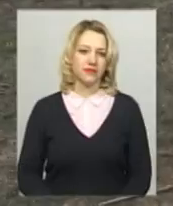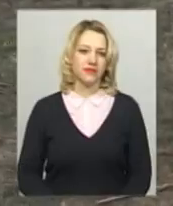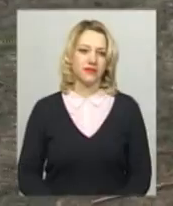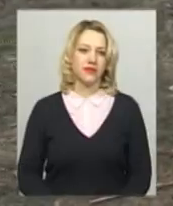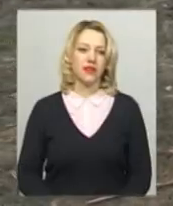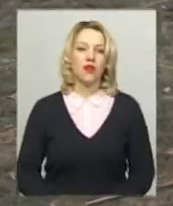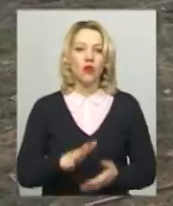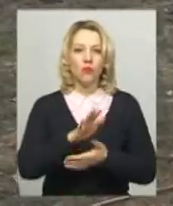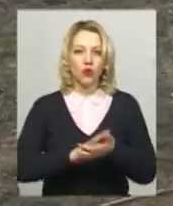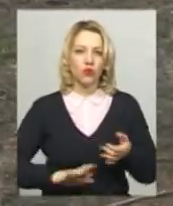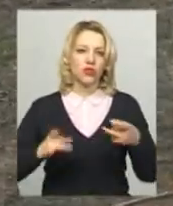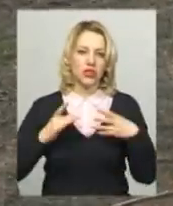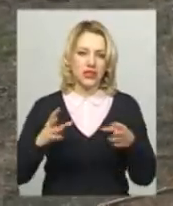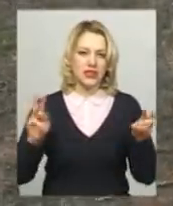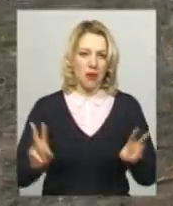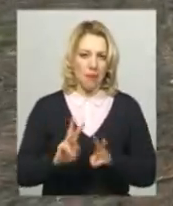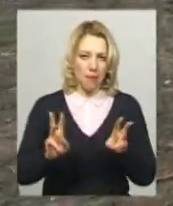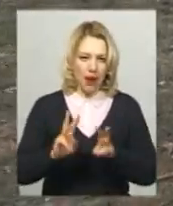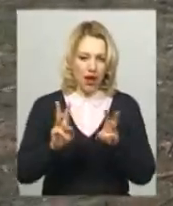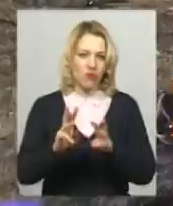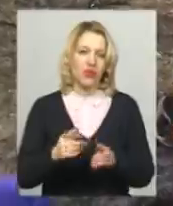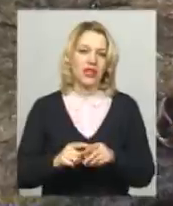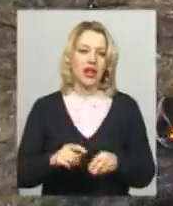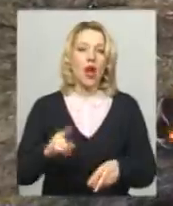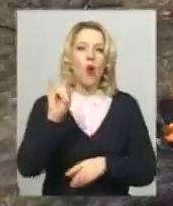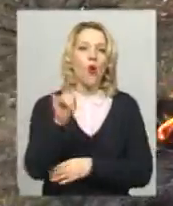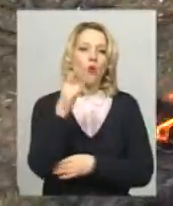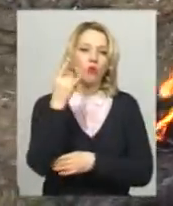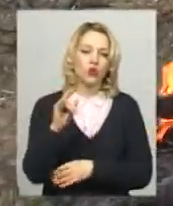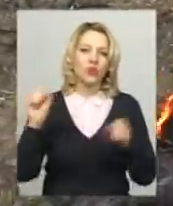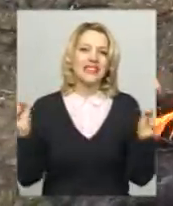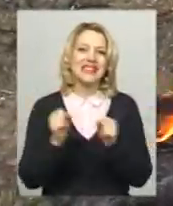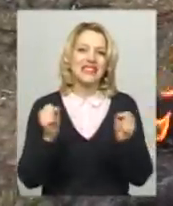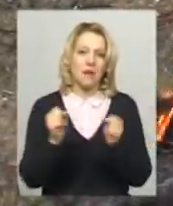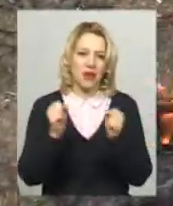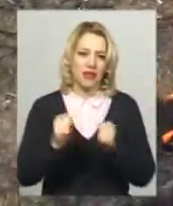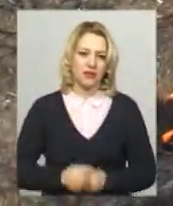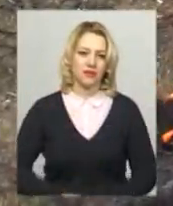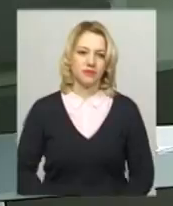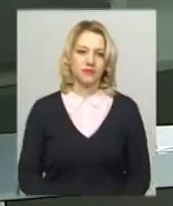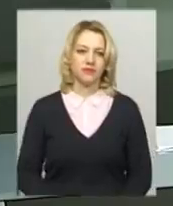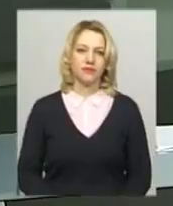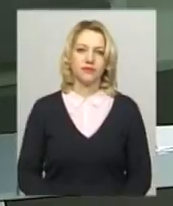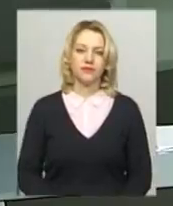Продовжили свято спалюванням символічного опудала зими. Дарина Денисенко, Іван Мовчан, новини Поділля, Центр.